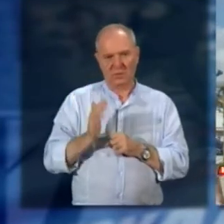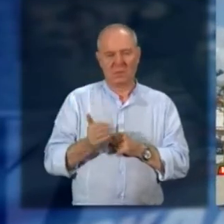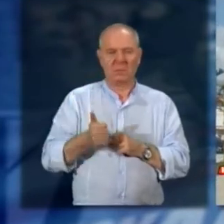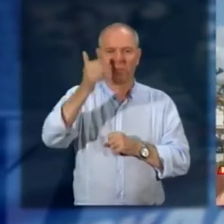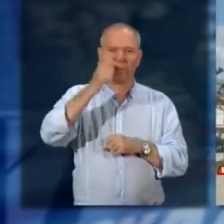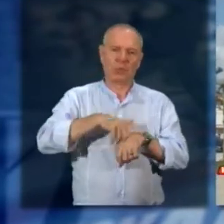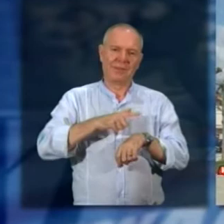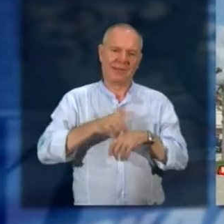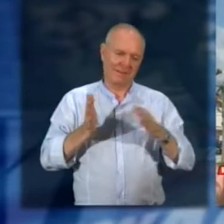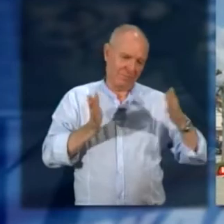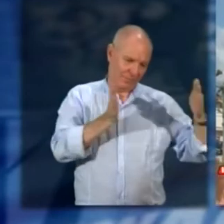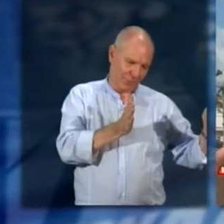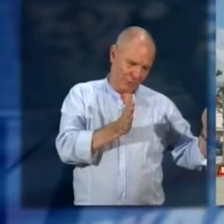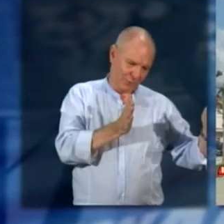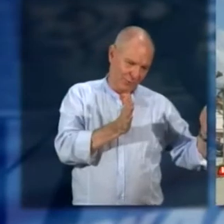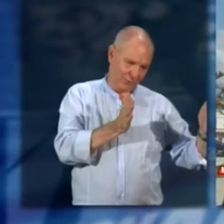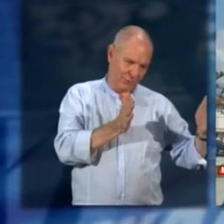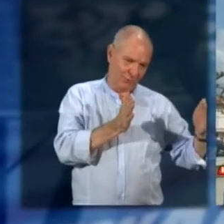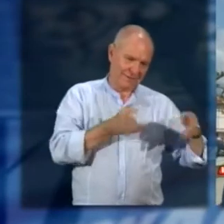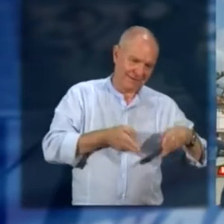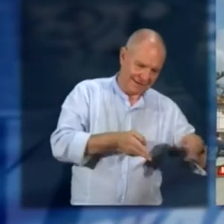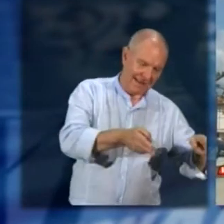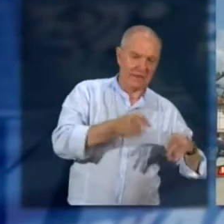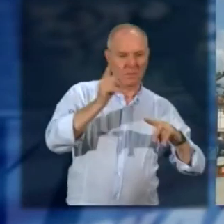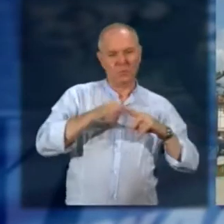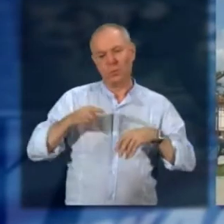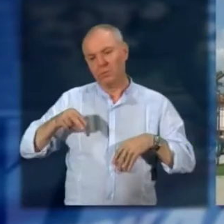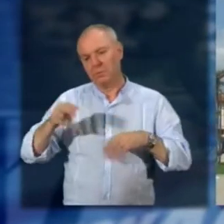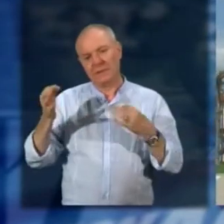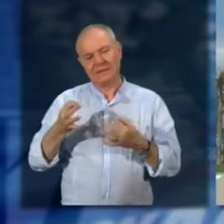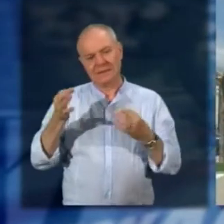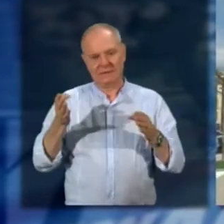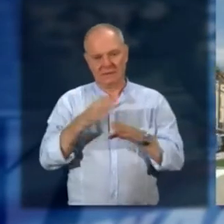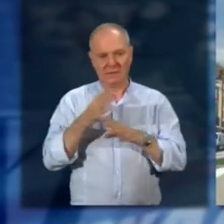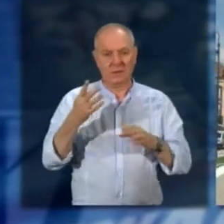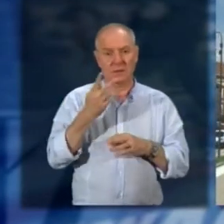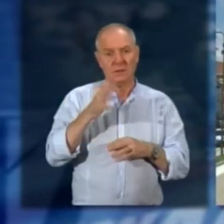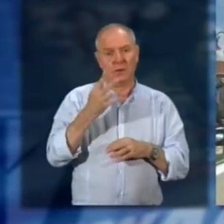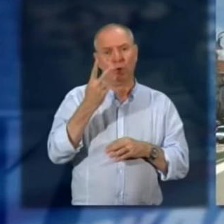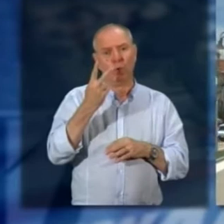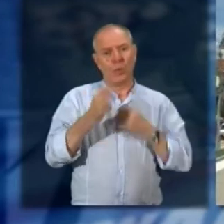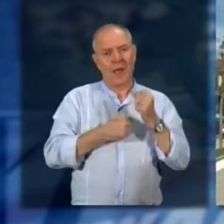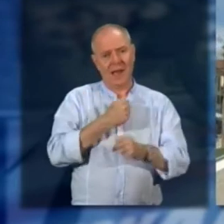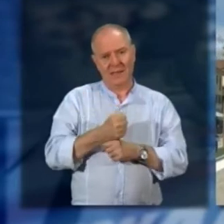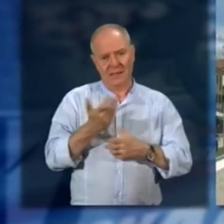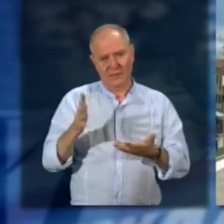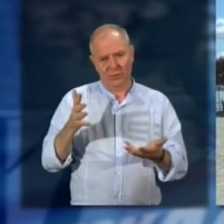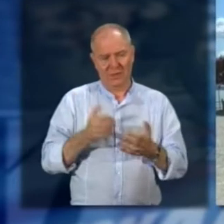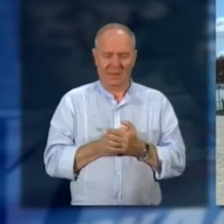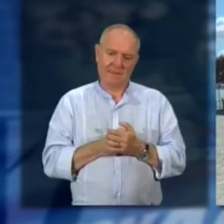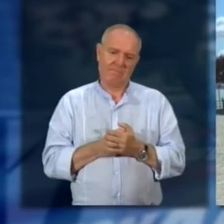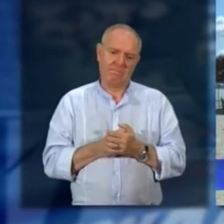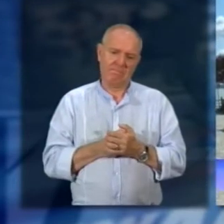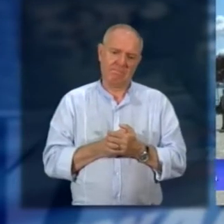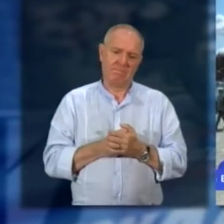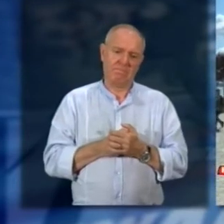di diciamo dove era stradale la parte pedonale praticamente sono due anni che ci lavoriamo era importante perché